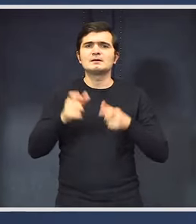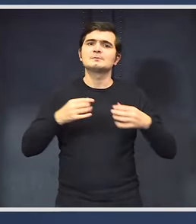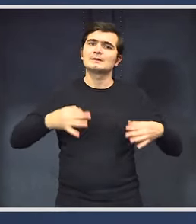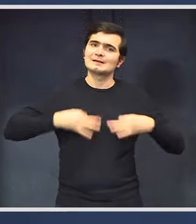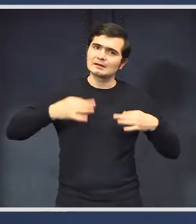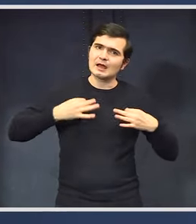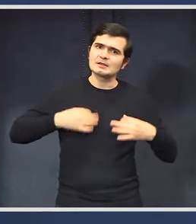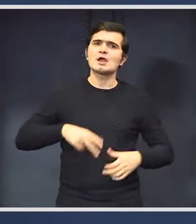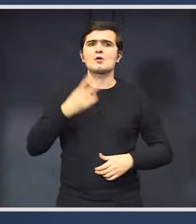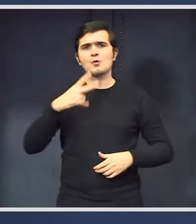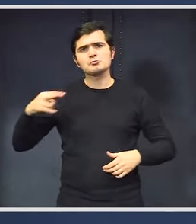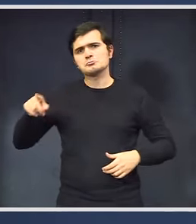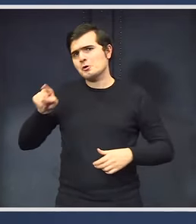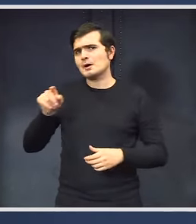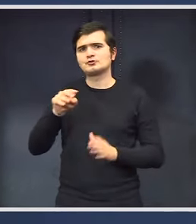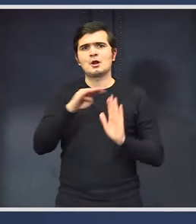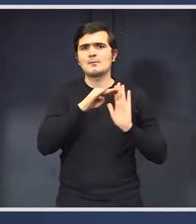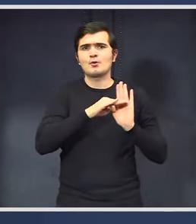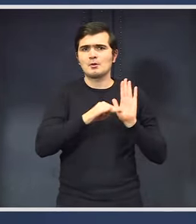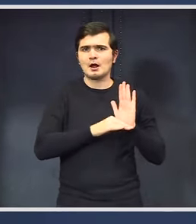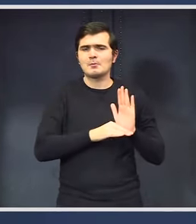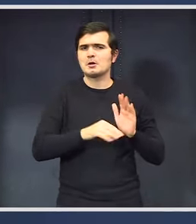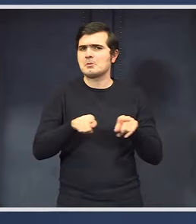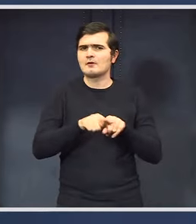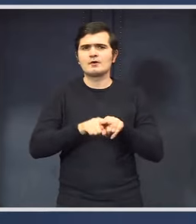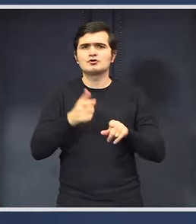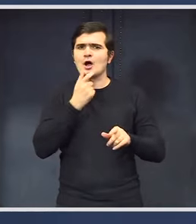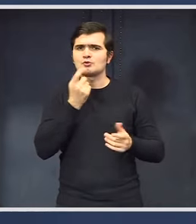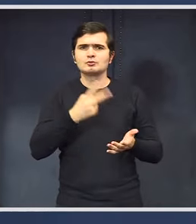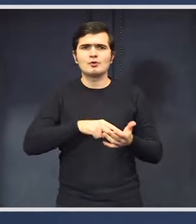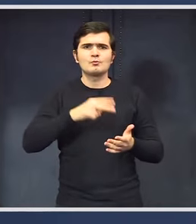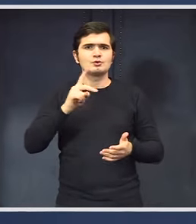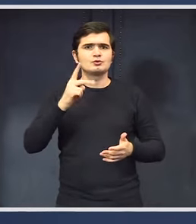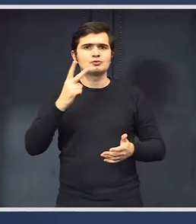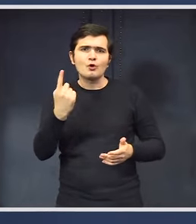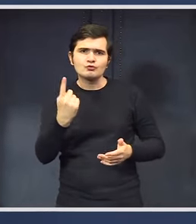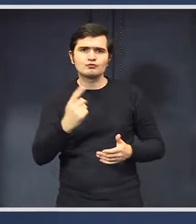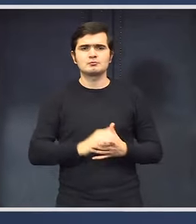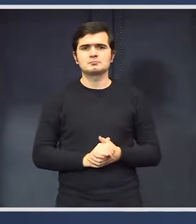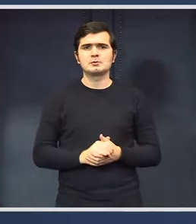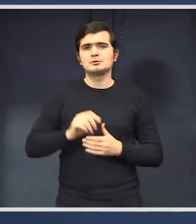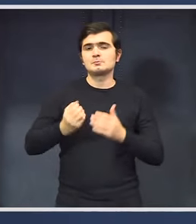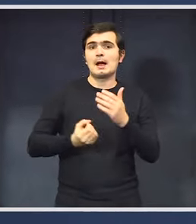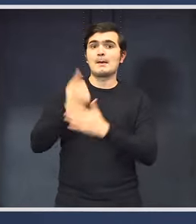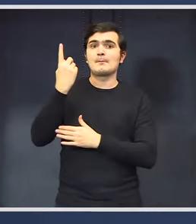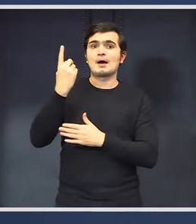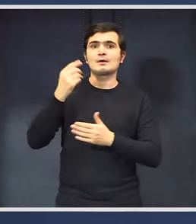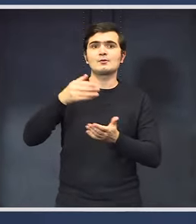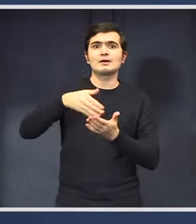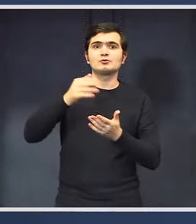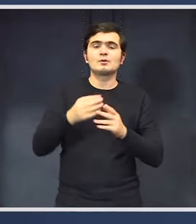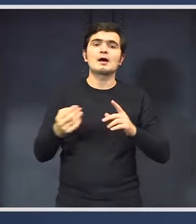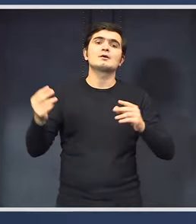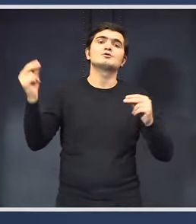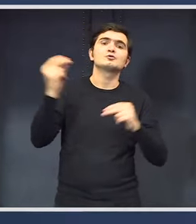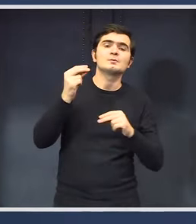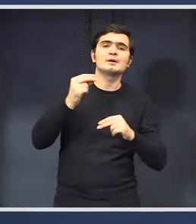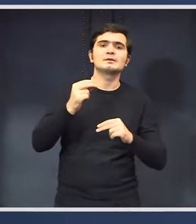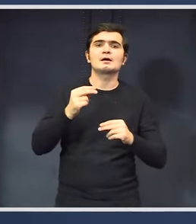continua acele programe și în 2021, și mai apar o cheltuială suplementară, vaccinul.